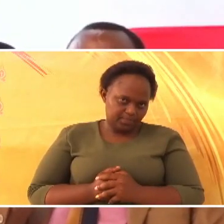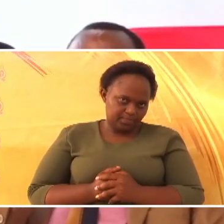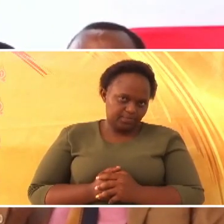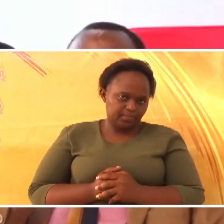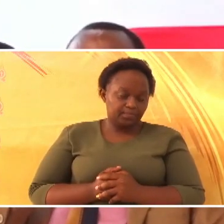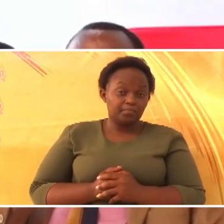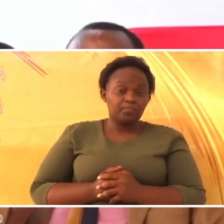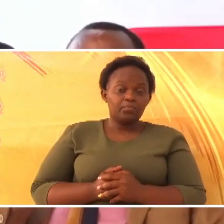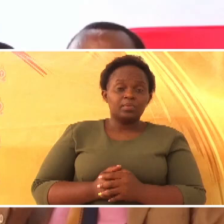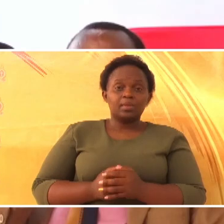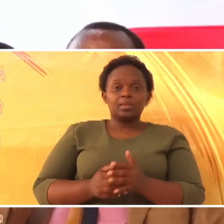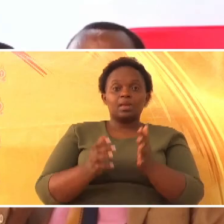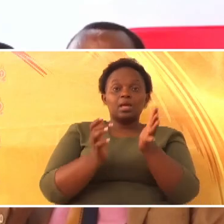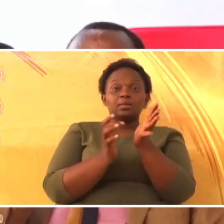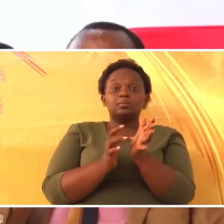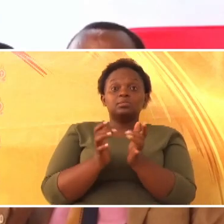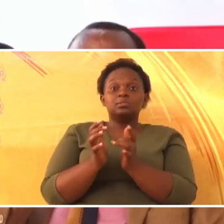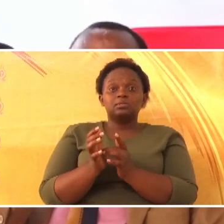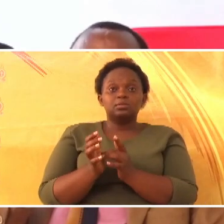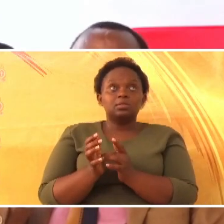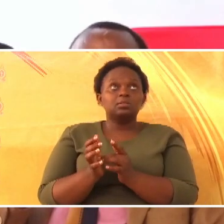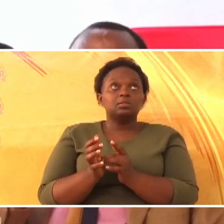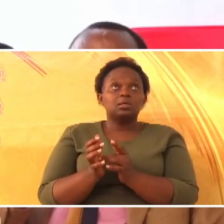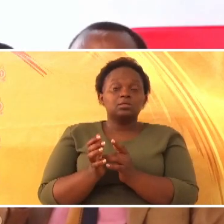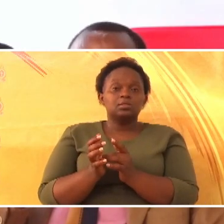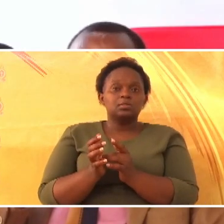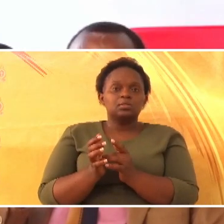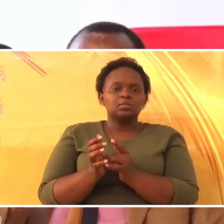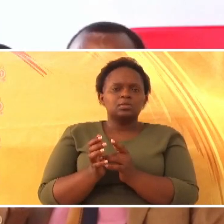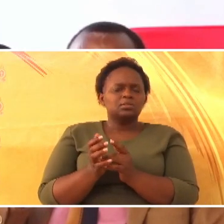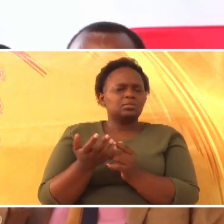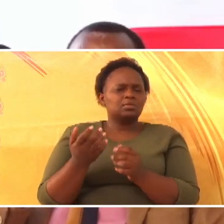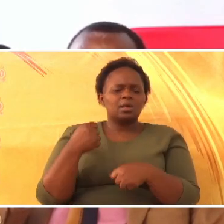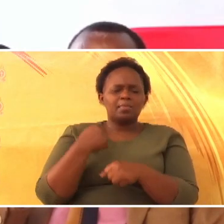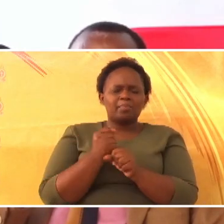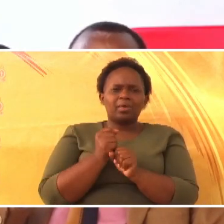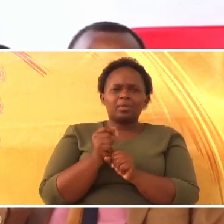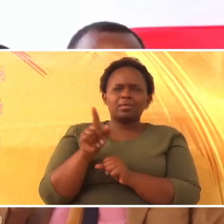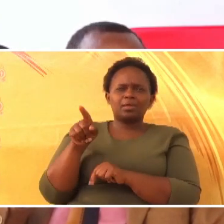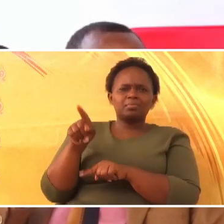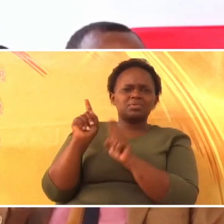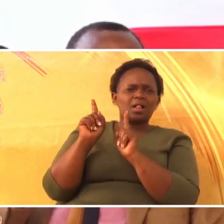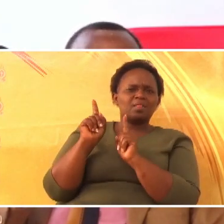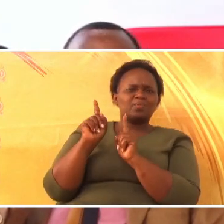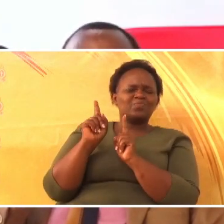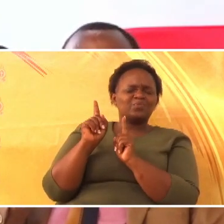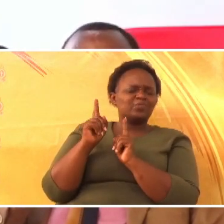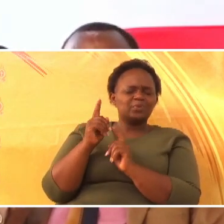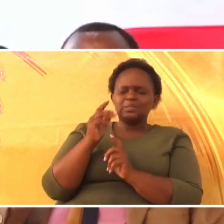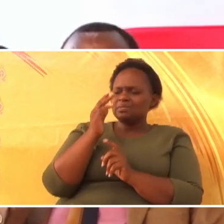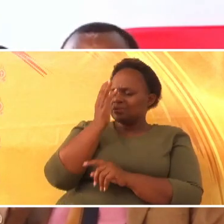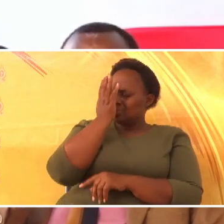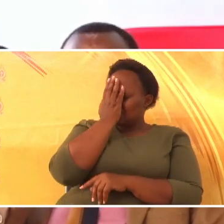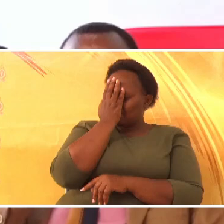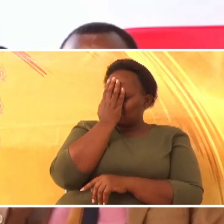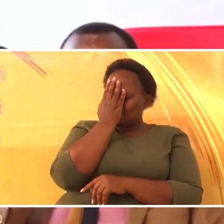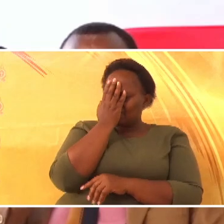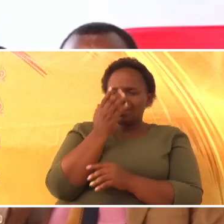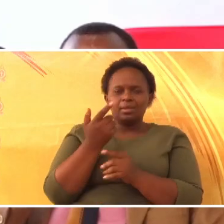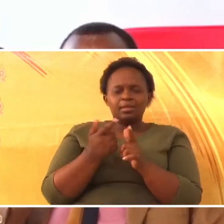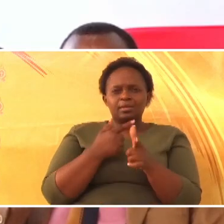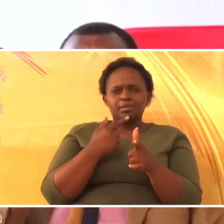Jesus, Yesu alijifanya bure, ili aweze kujua